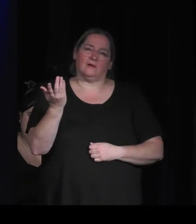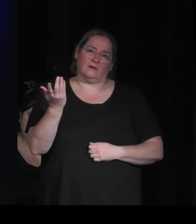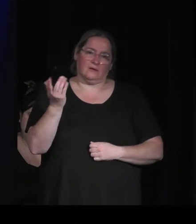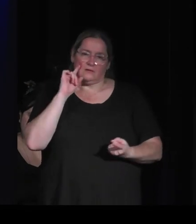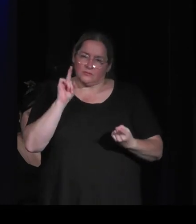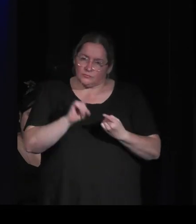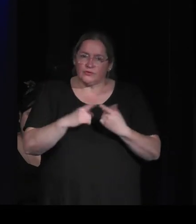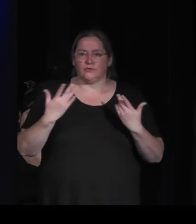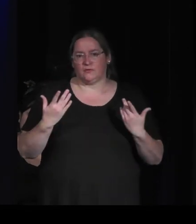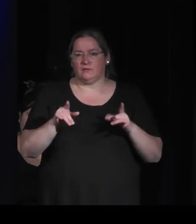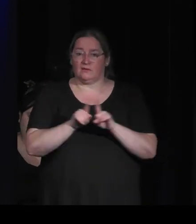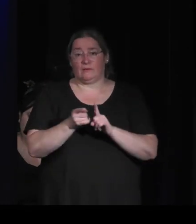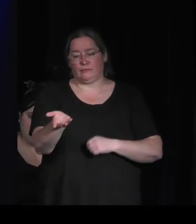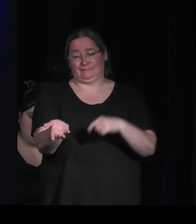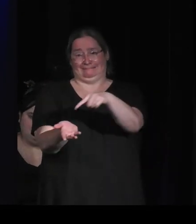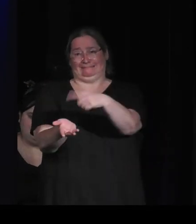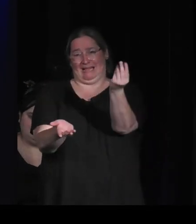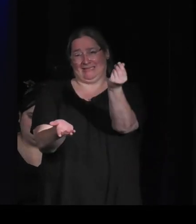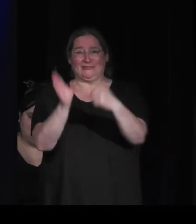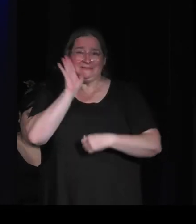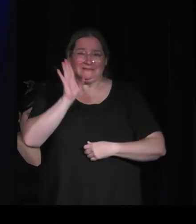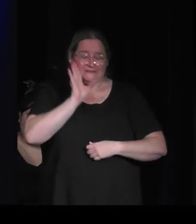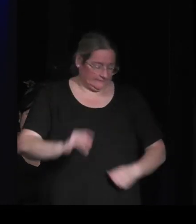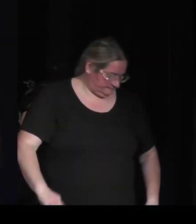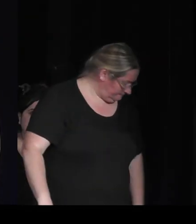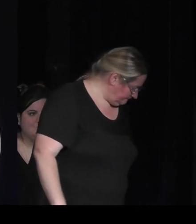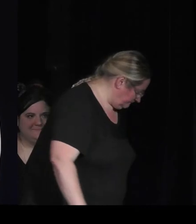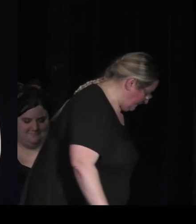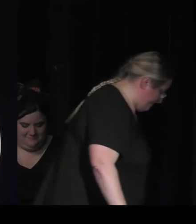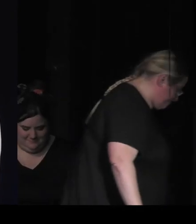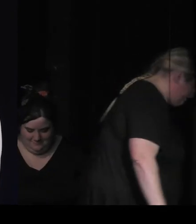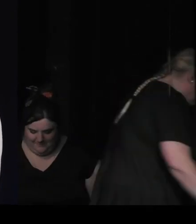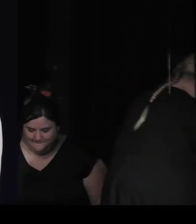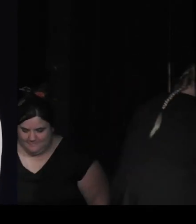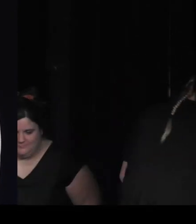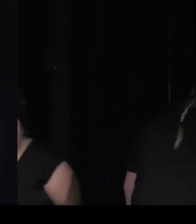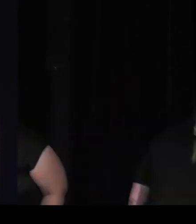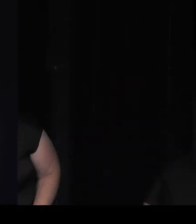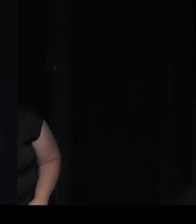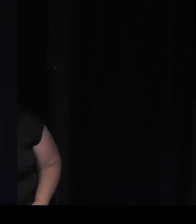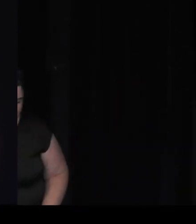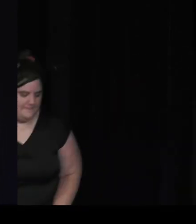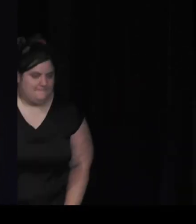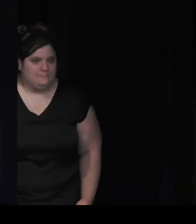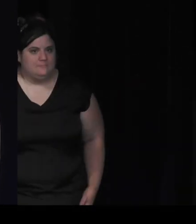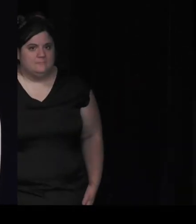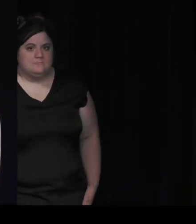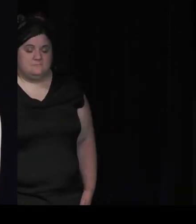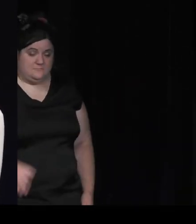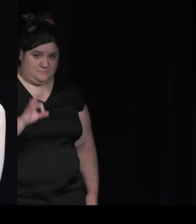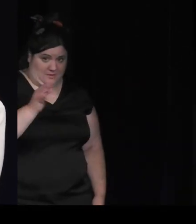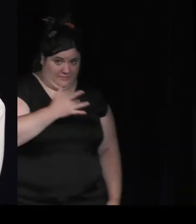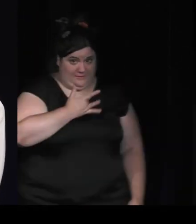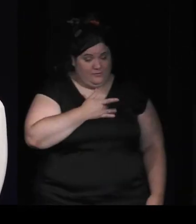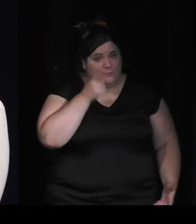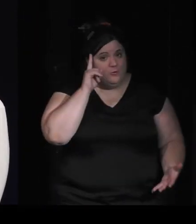tendre la main en fait mais ce qui était intéressant c'est que les joueurs et les joueuses s'il y a eu aujourd'hui autant d